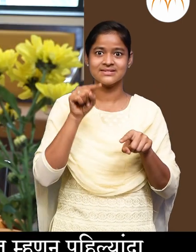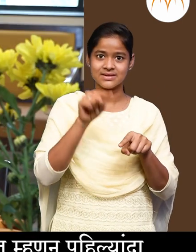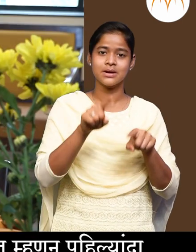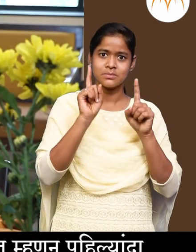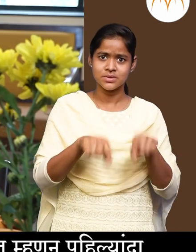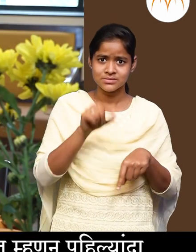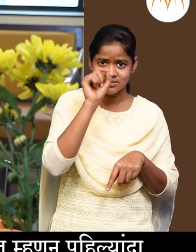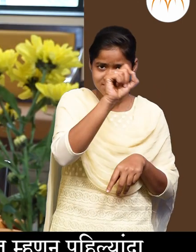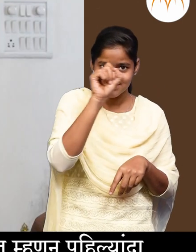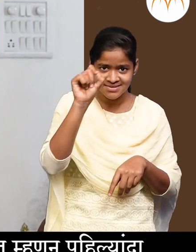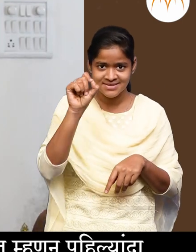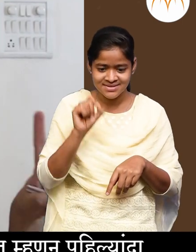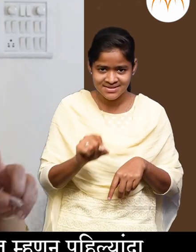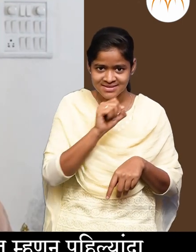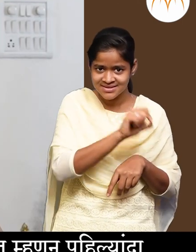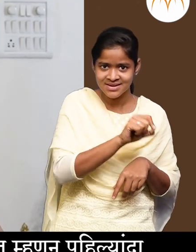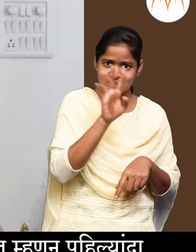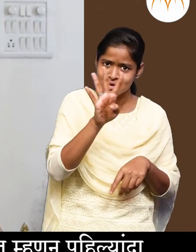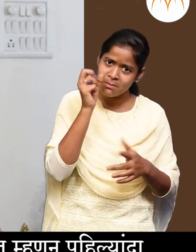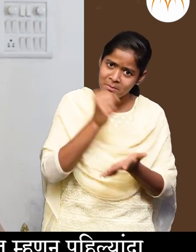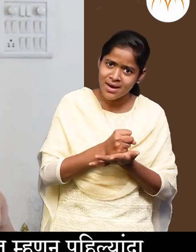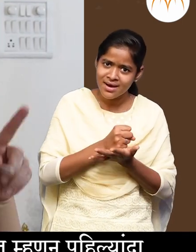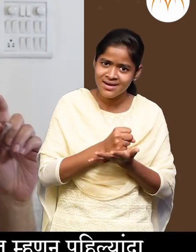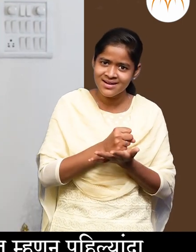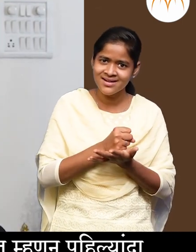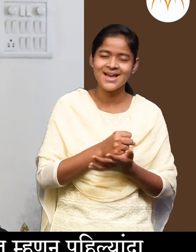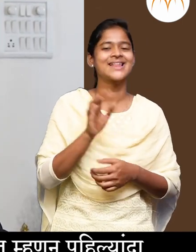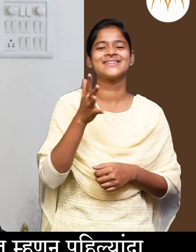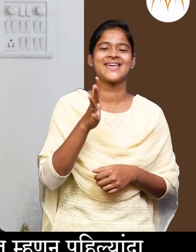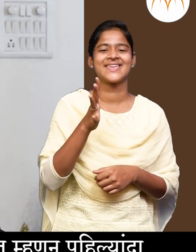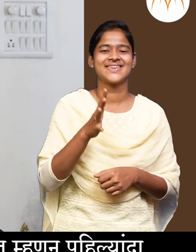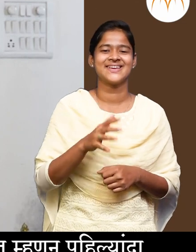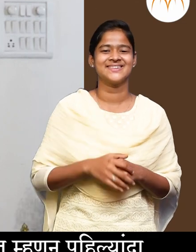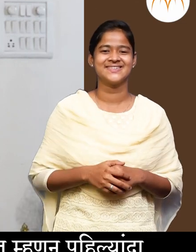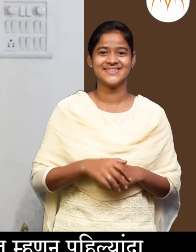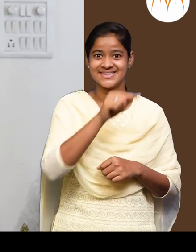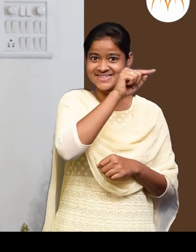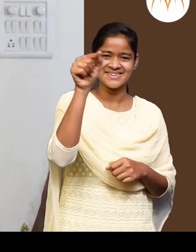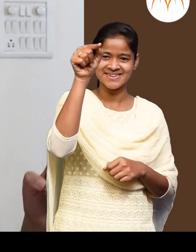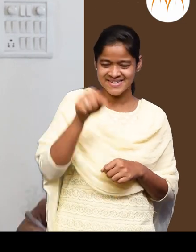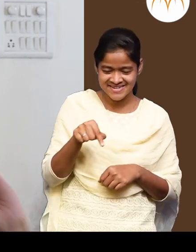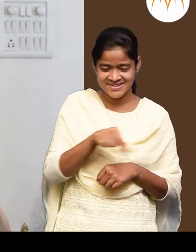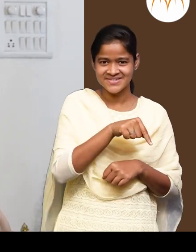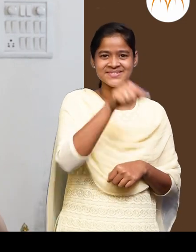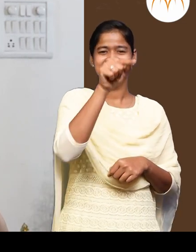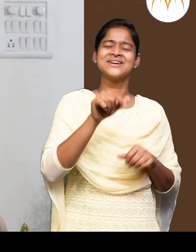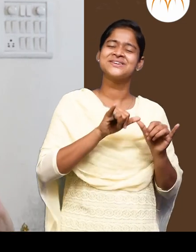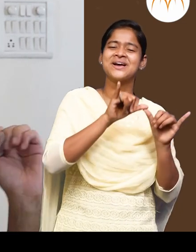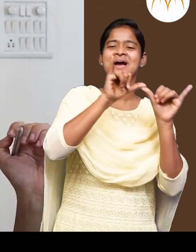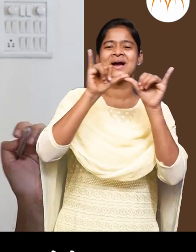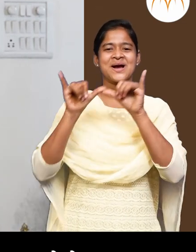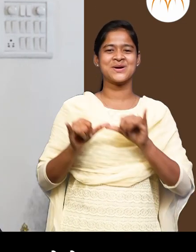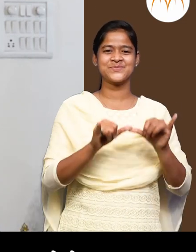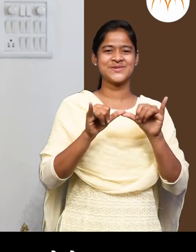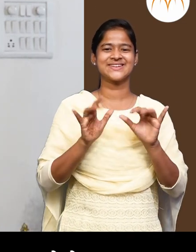पन्ट सगया रेश्या सार्ख्या अंत्रावर्या आवयात मनों मोग पहिलांदा एक बिंदू काड़ता आणि मोग बाकीचे काड़ता